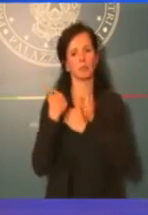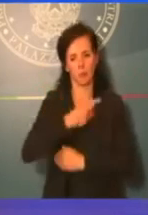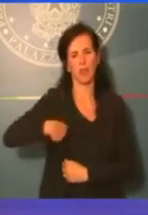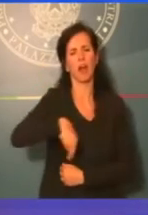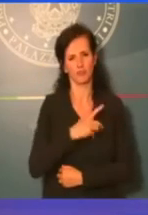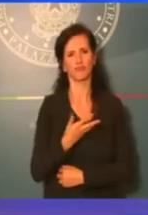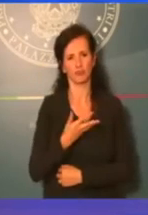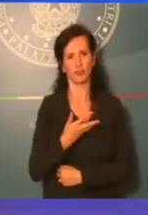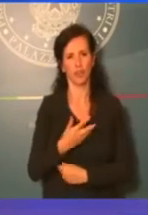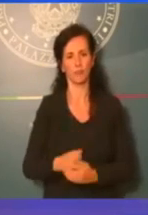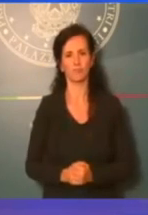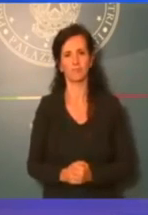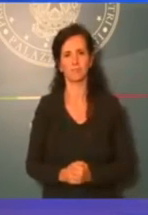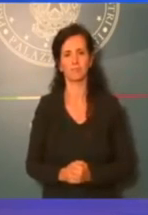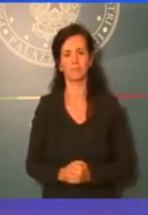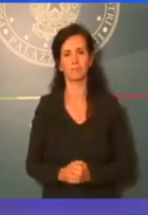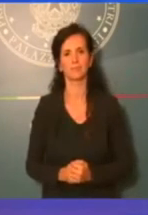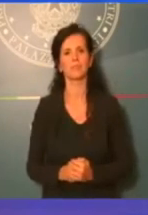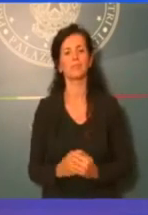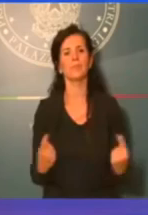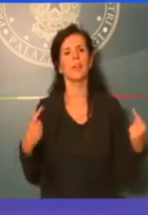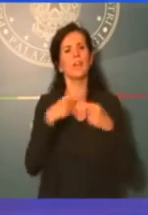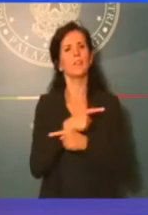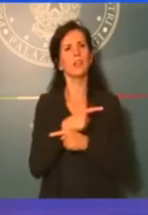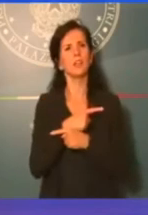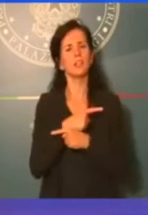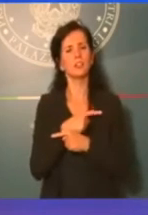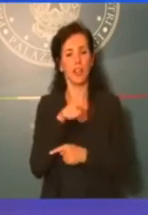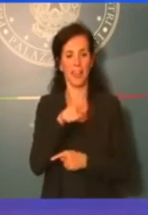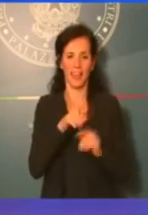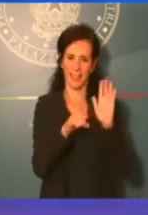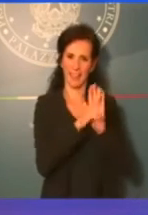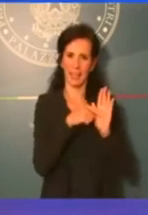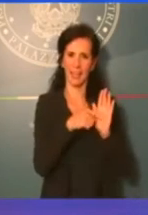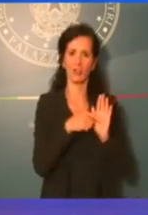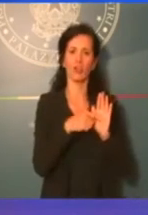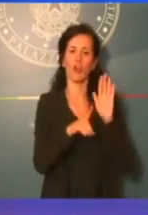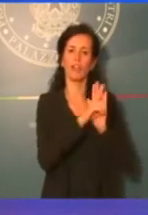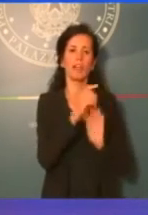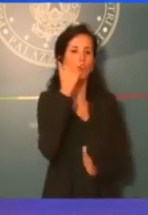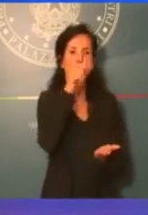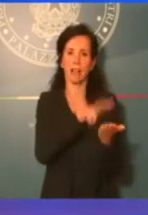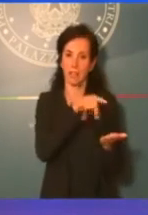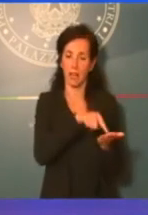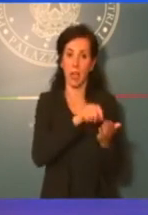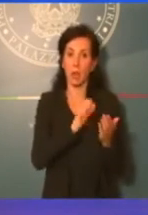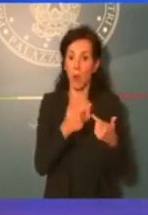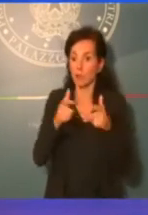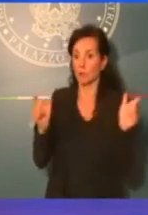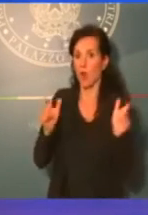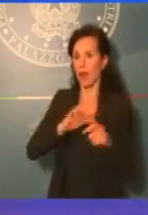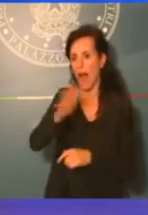Per quanto riguarda se questo può essere un elemento anche per sbloccare altri dossier che sono bloccati a tempo,